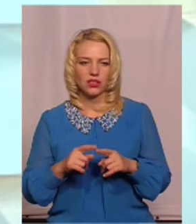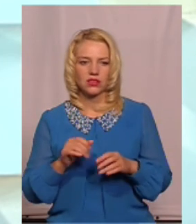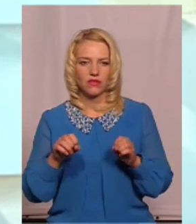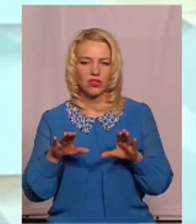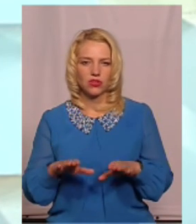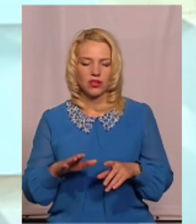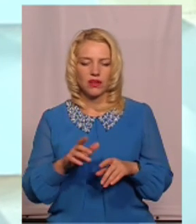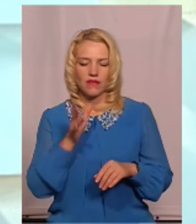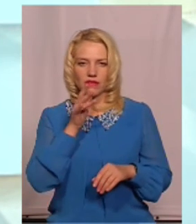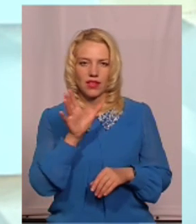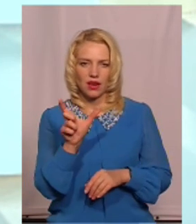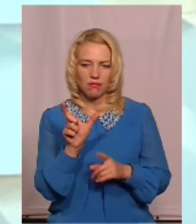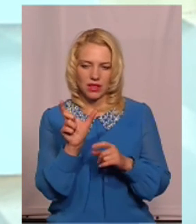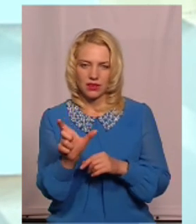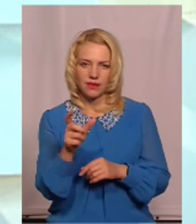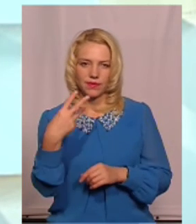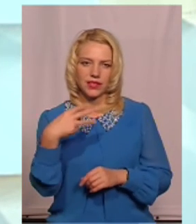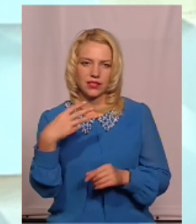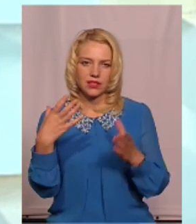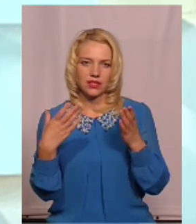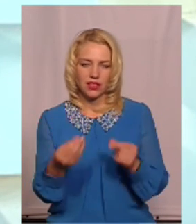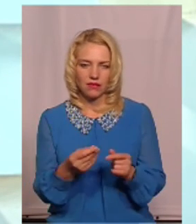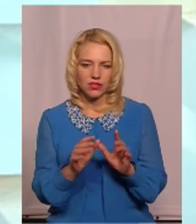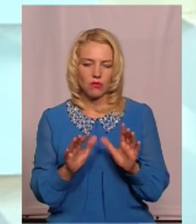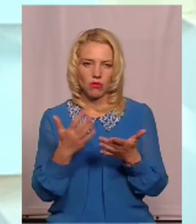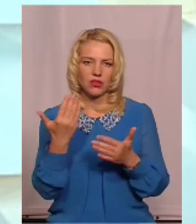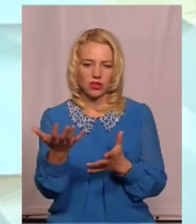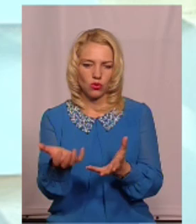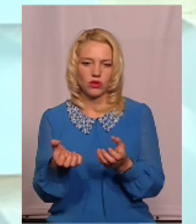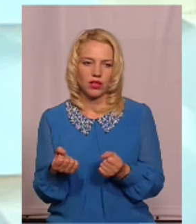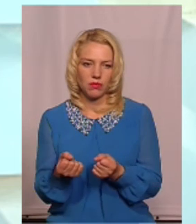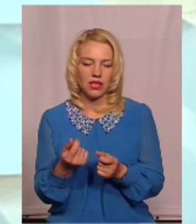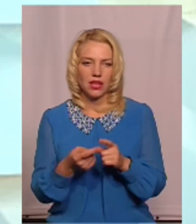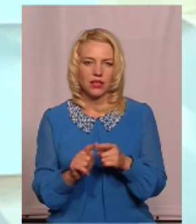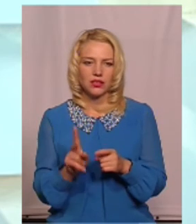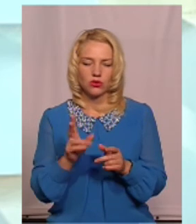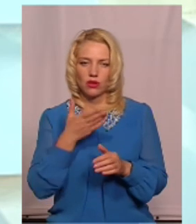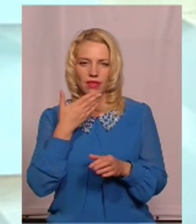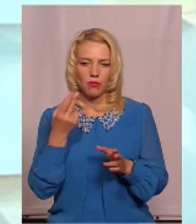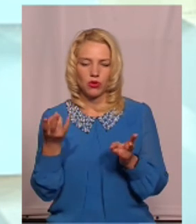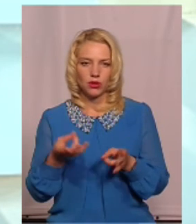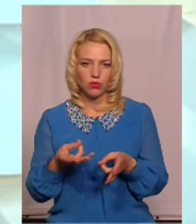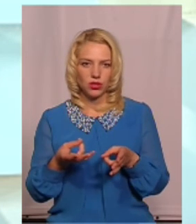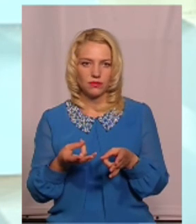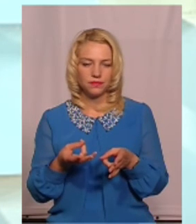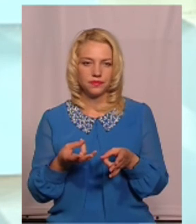не більше, ніж 30 днів з моменту їх отримання, а ті, які не потребують